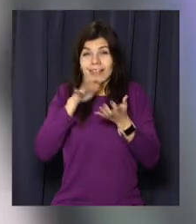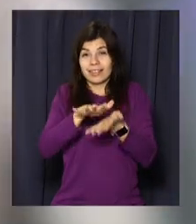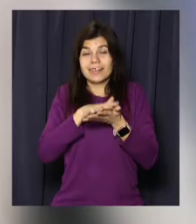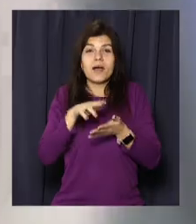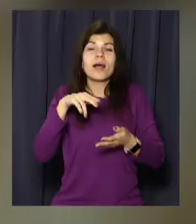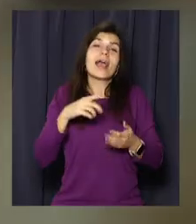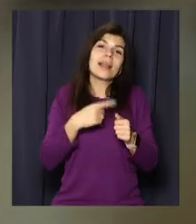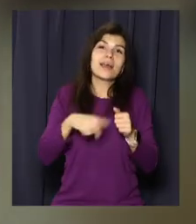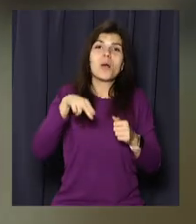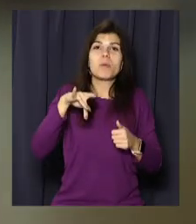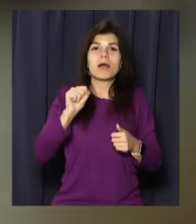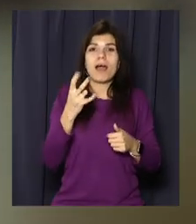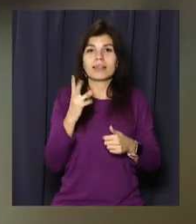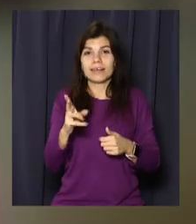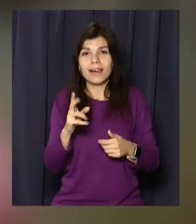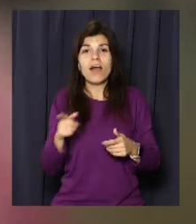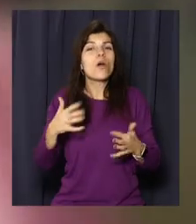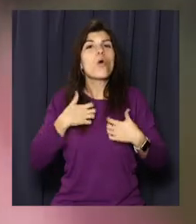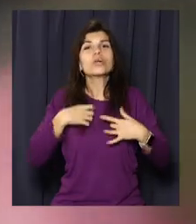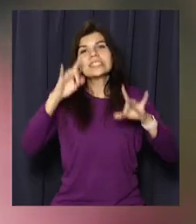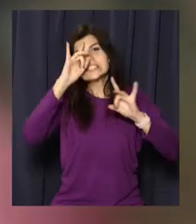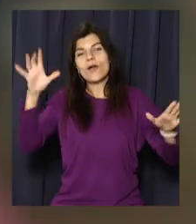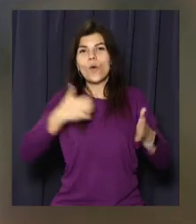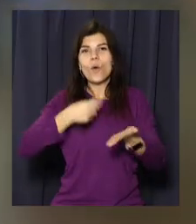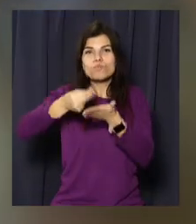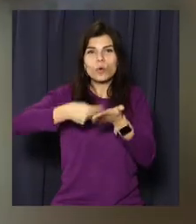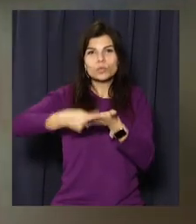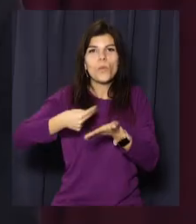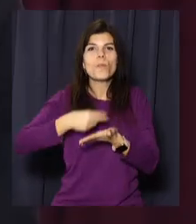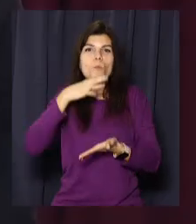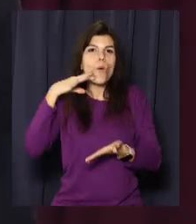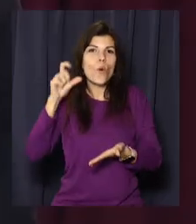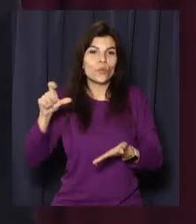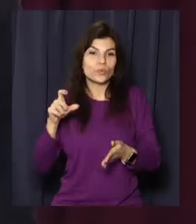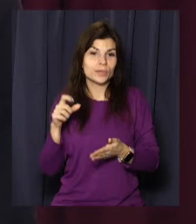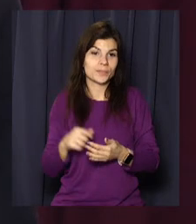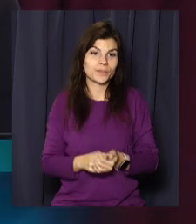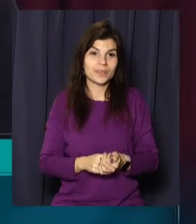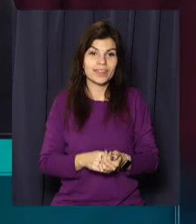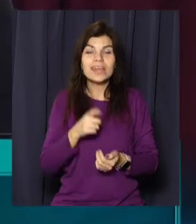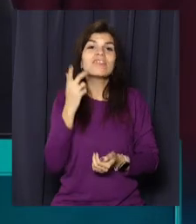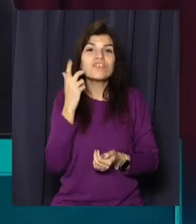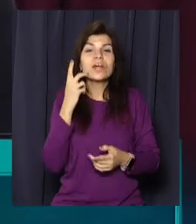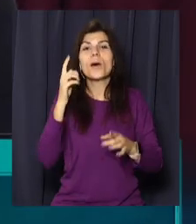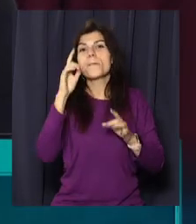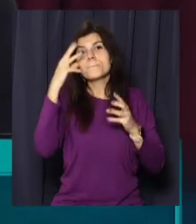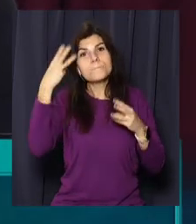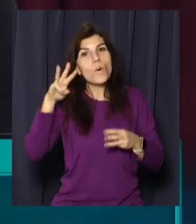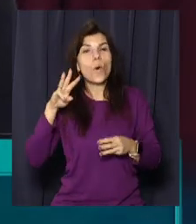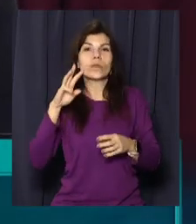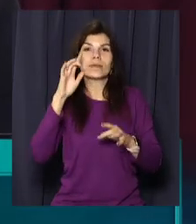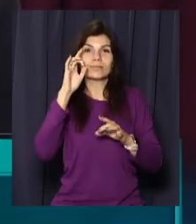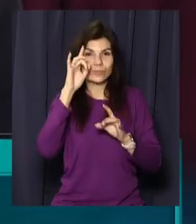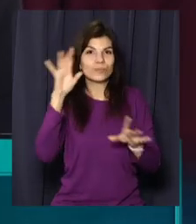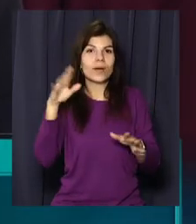пранки та мріє про славу і мільйон підписників на своєму аккаунті в Тік-Ток. Всегда було модно і круто снимати пранки,